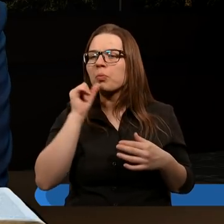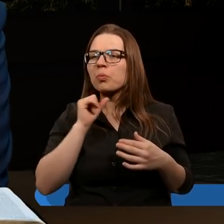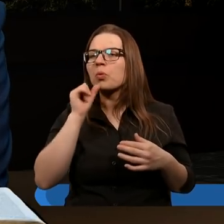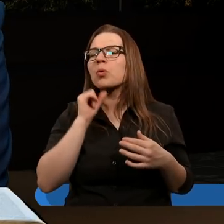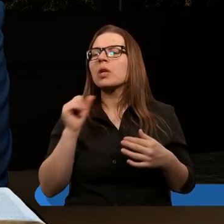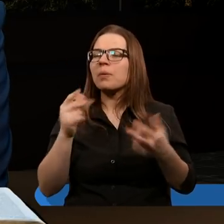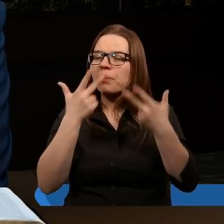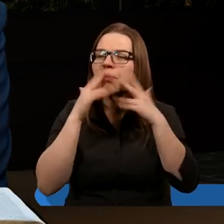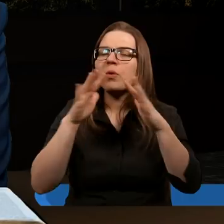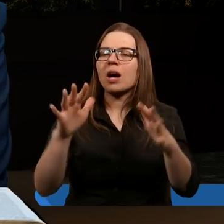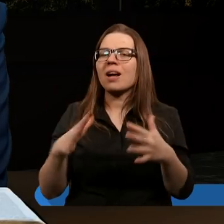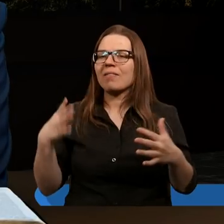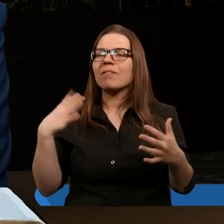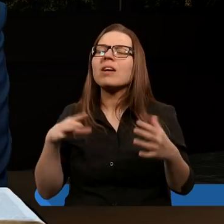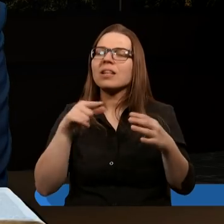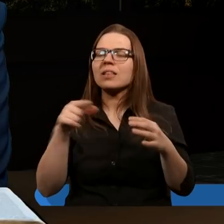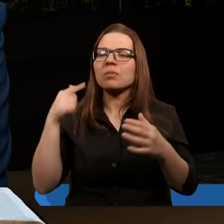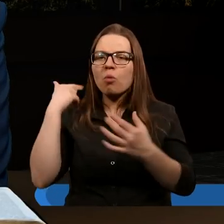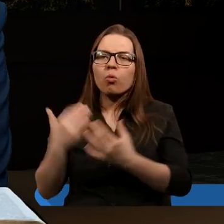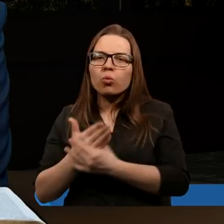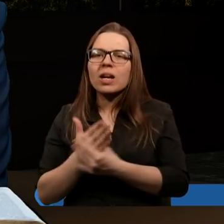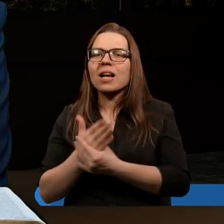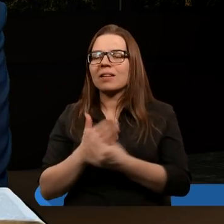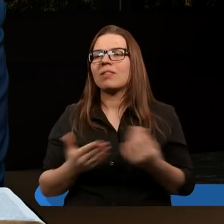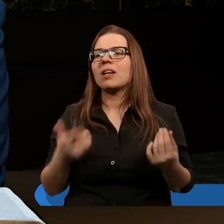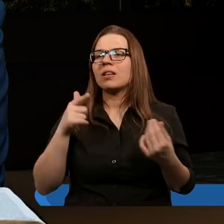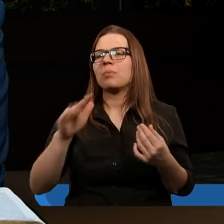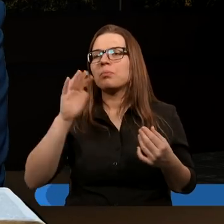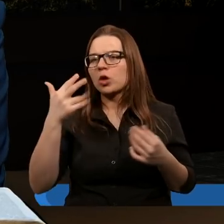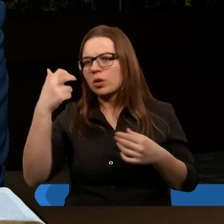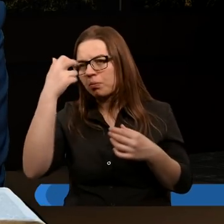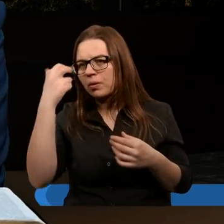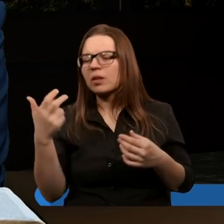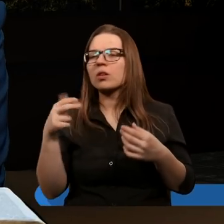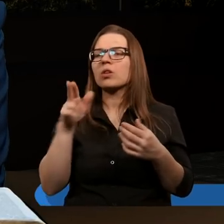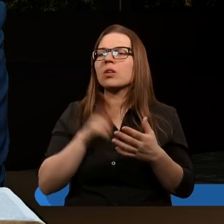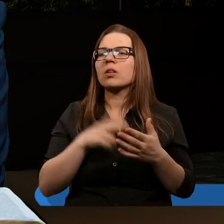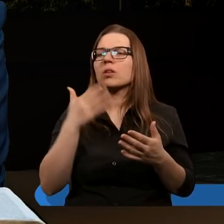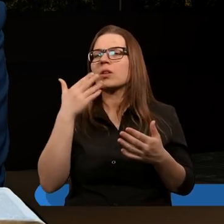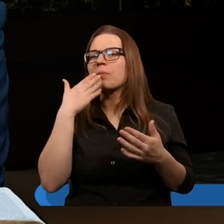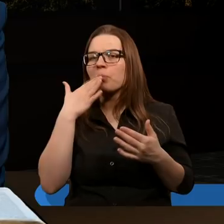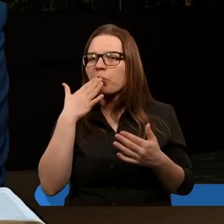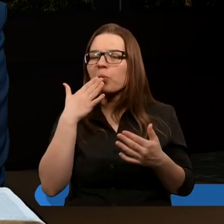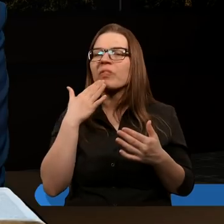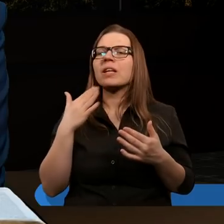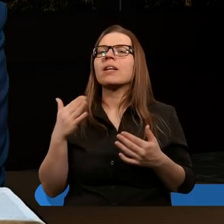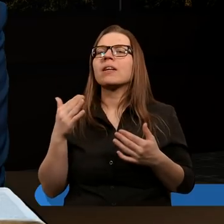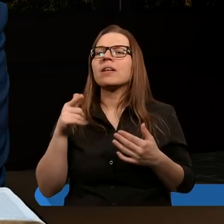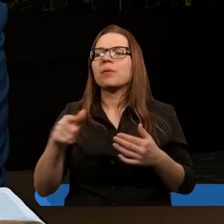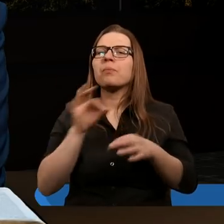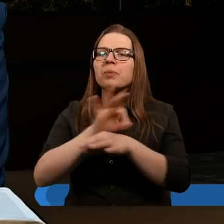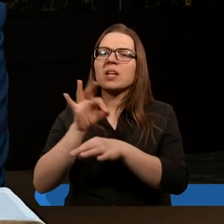pokazać jaka jest wartość posłuszeństwa. Mamy piątą pieczęć, która wskazuje na